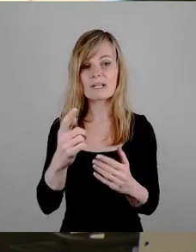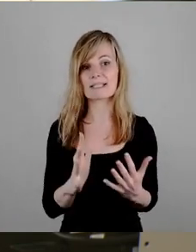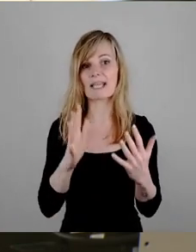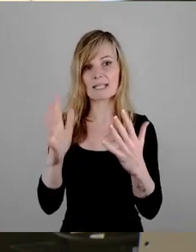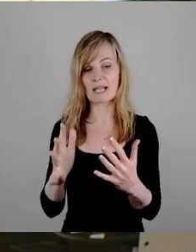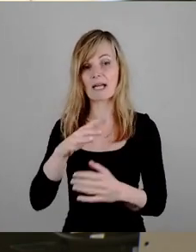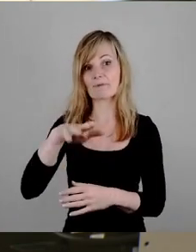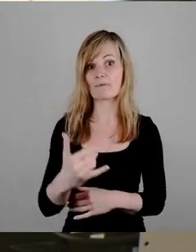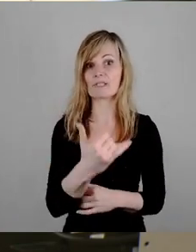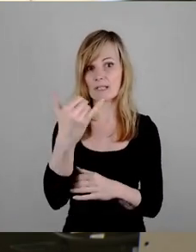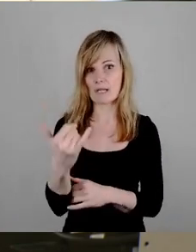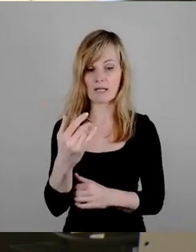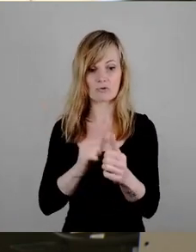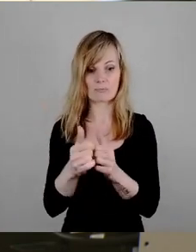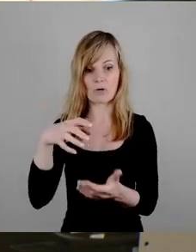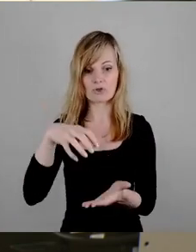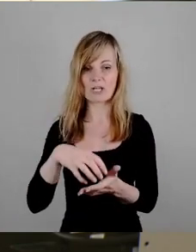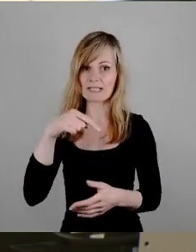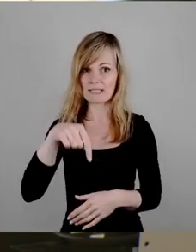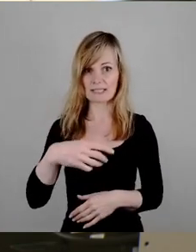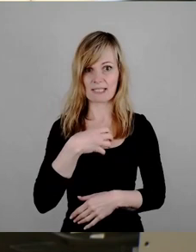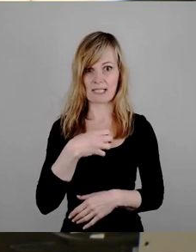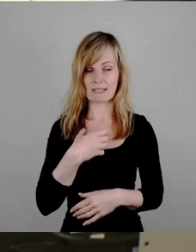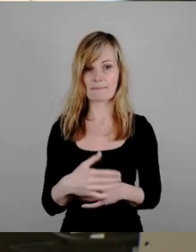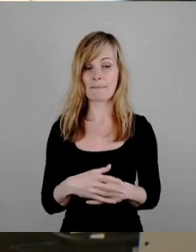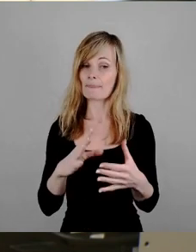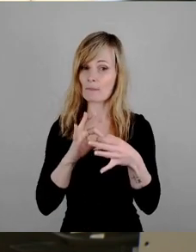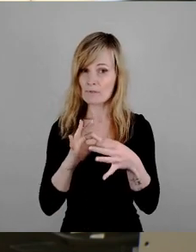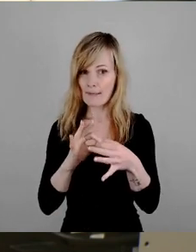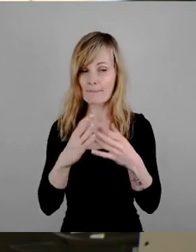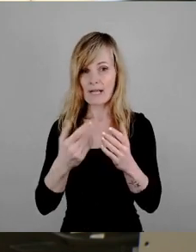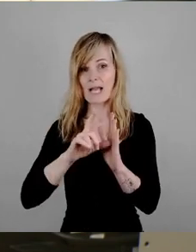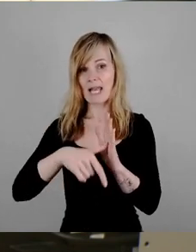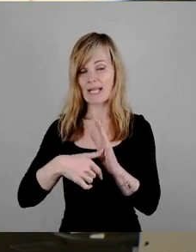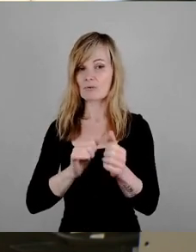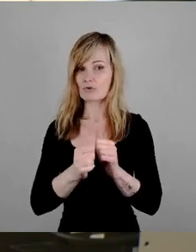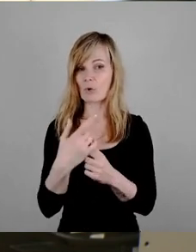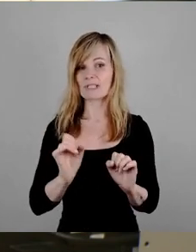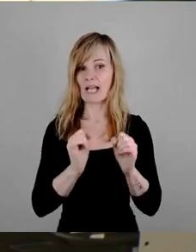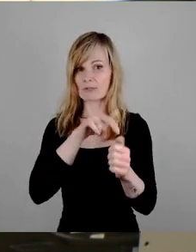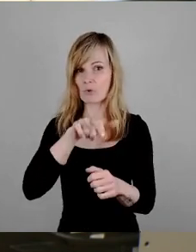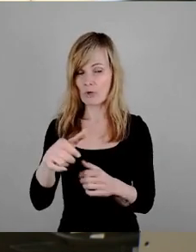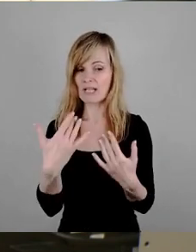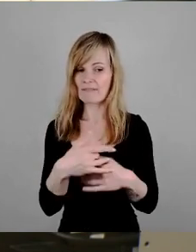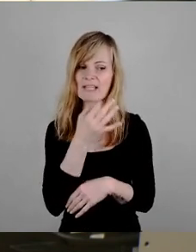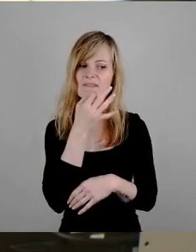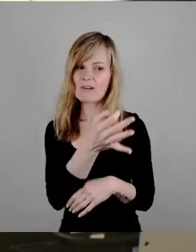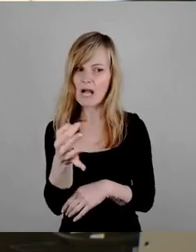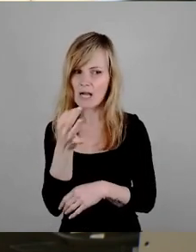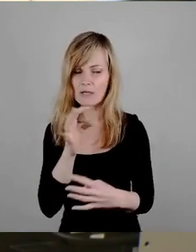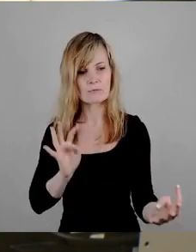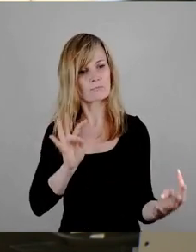als Spurtstadt hier in Dresden? Und haben in dem Zusammenhang Leistungssportakteure gefragt Uns mit denen zusammengesetzt und schlichtweg